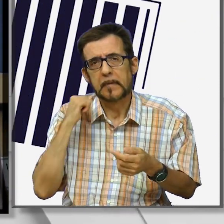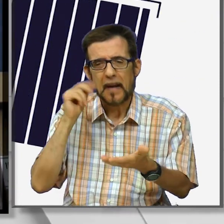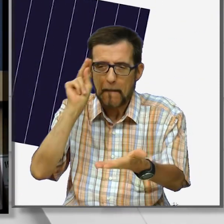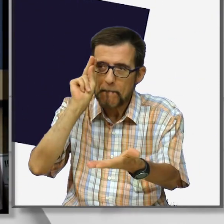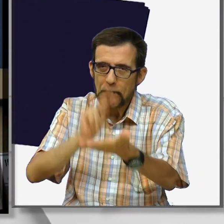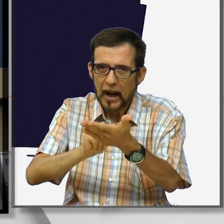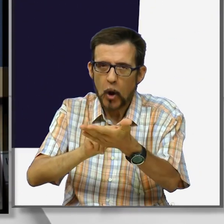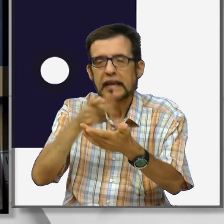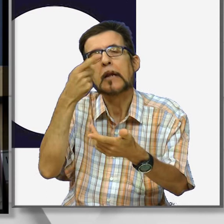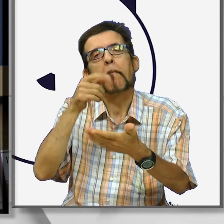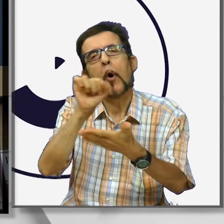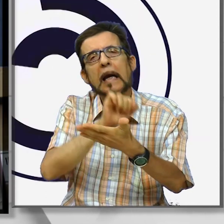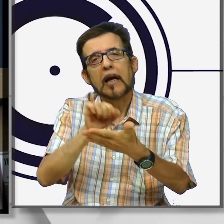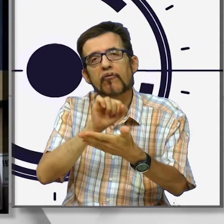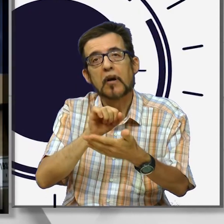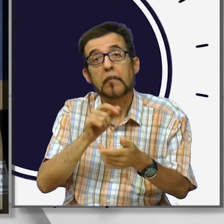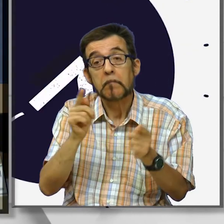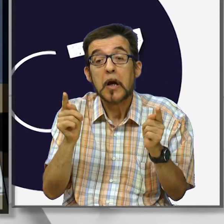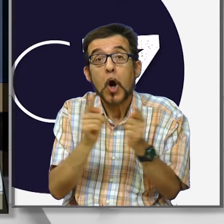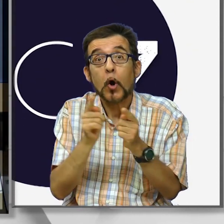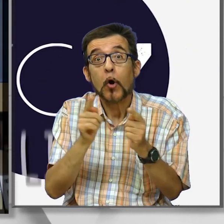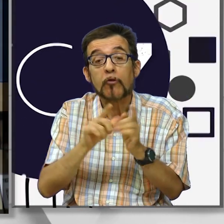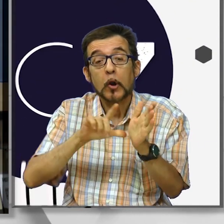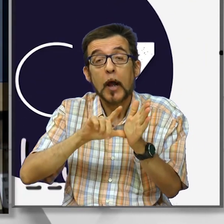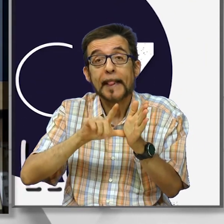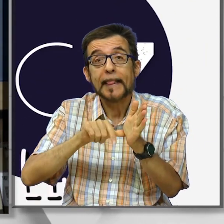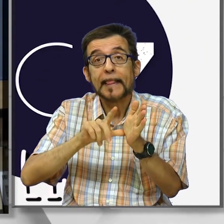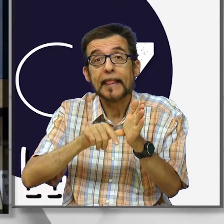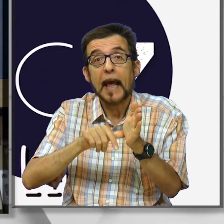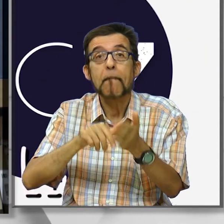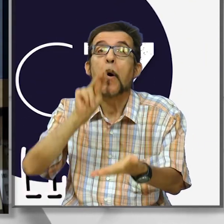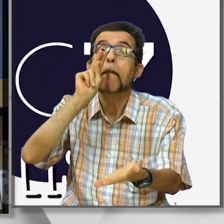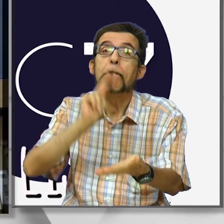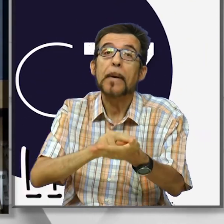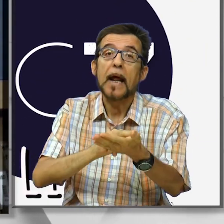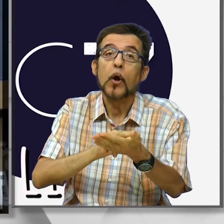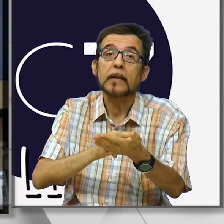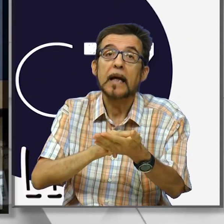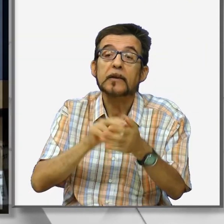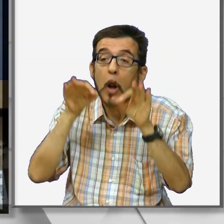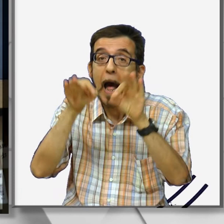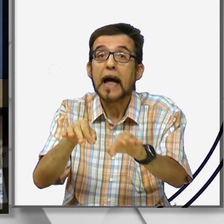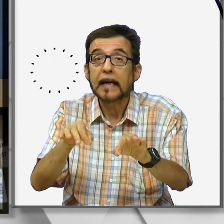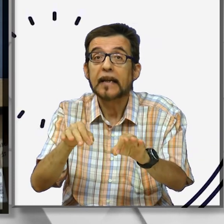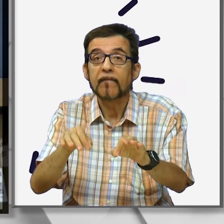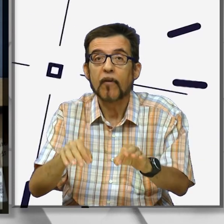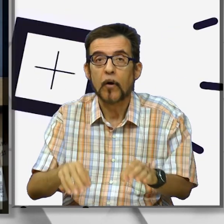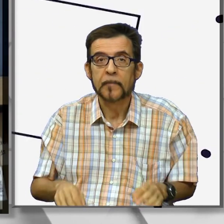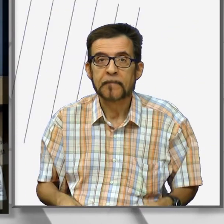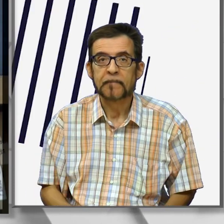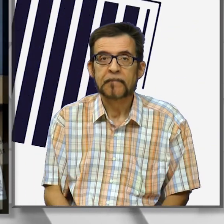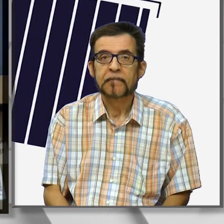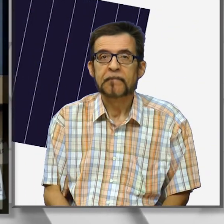certamente si sta ancora più accorciando il lasso di tempo tra la prenotazione e l'arrivo e questo è